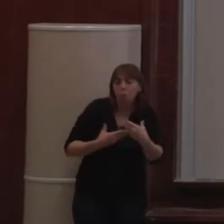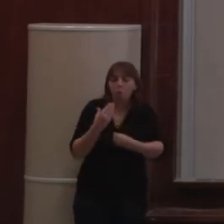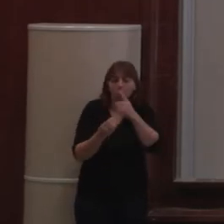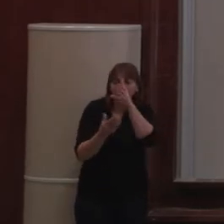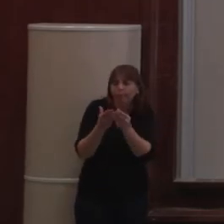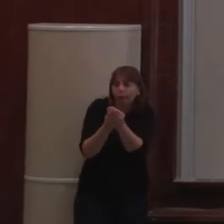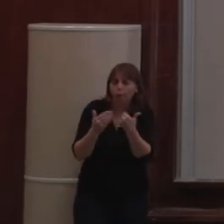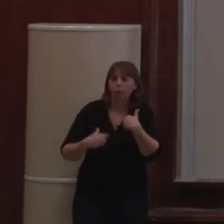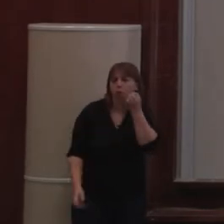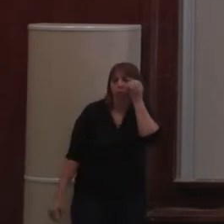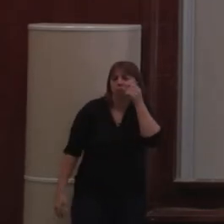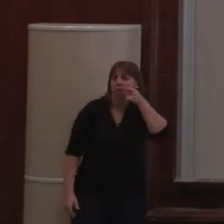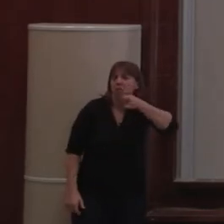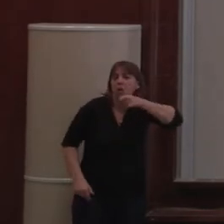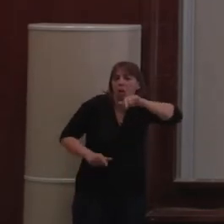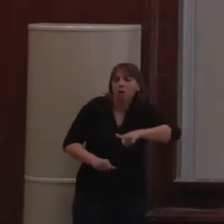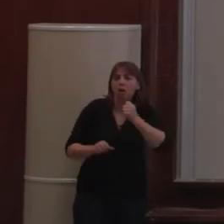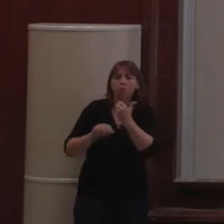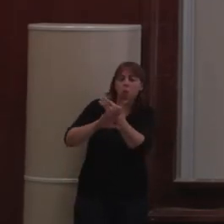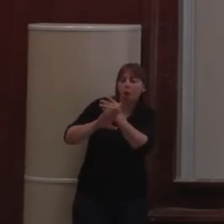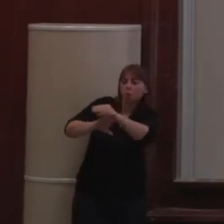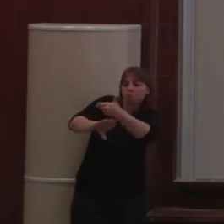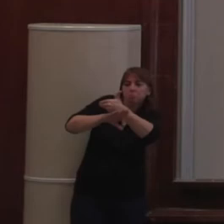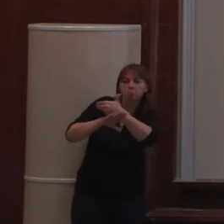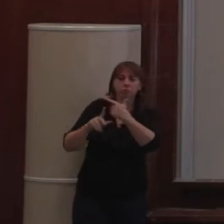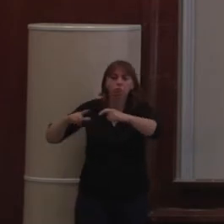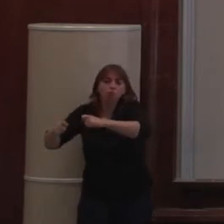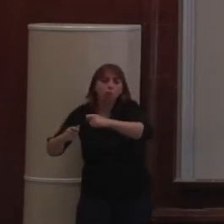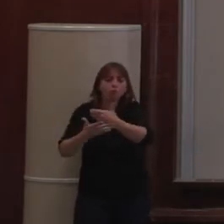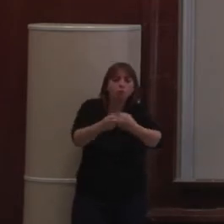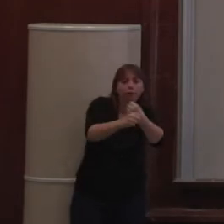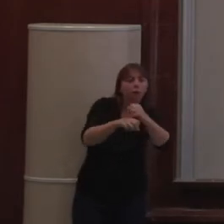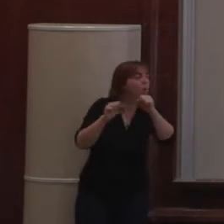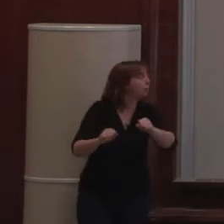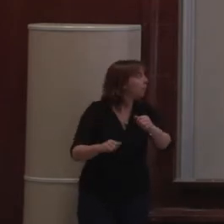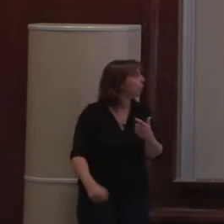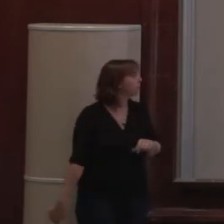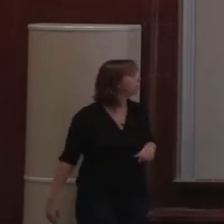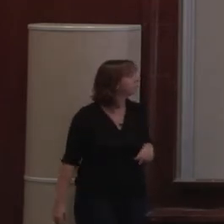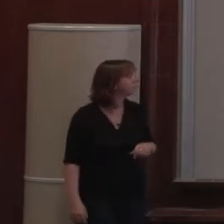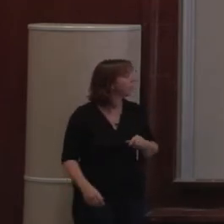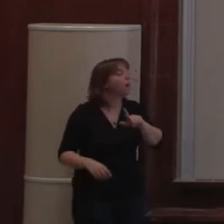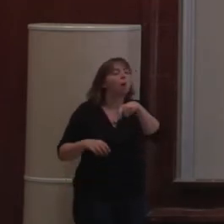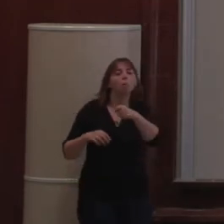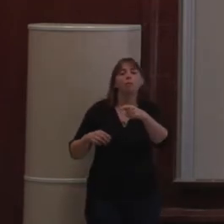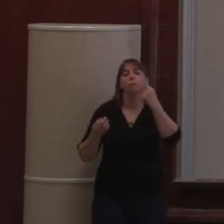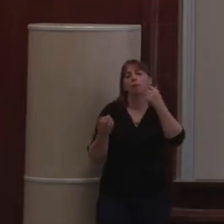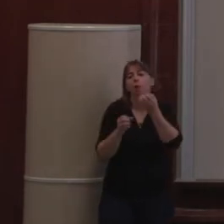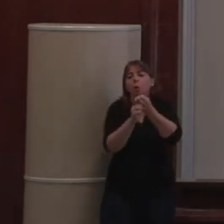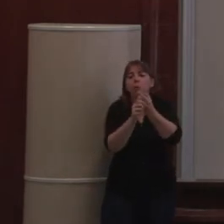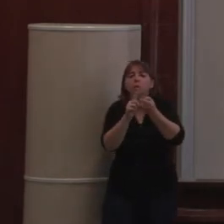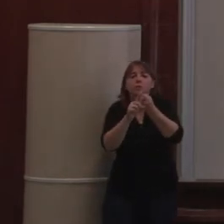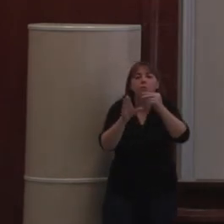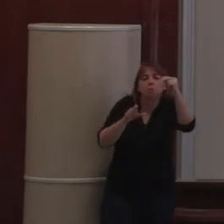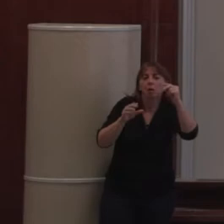aller ici changer le layout ou créer ses propres layouts. Donc, il y a des classes à respecter, des metadata qui sont rajoutés pour